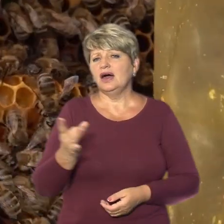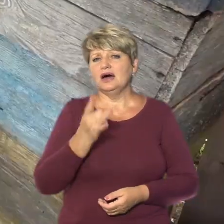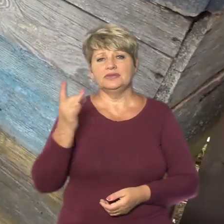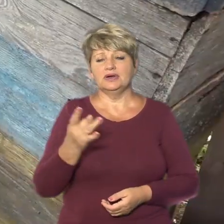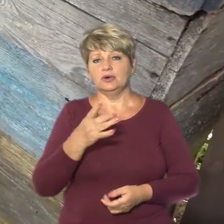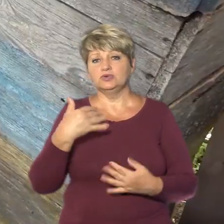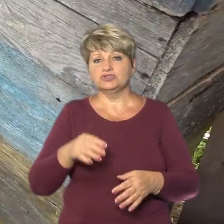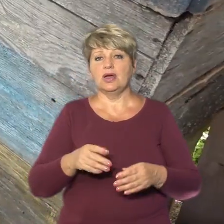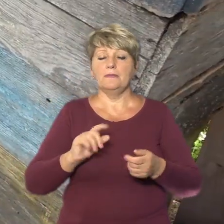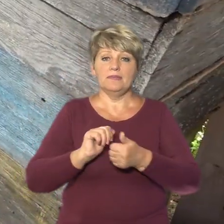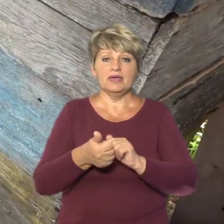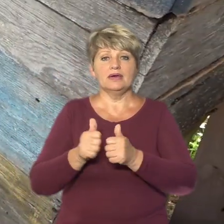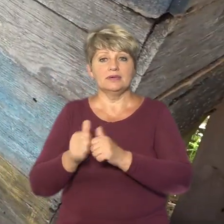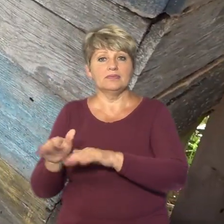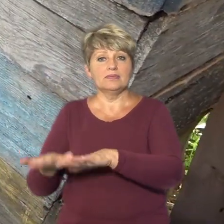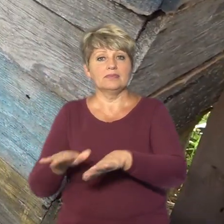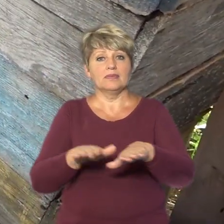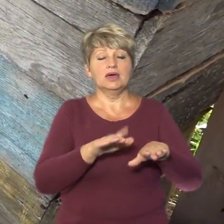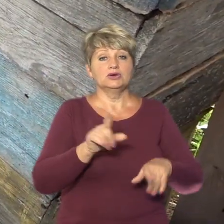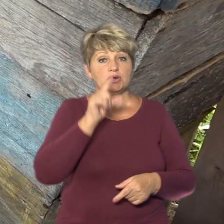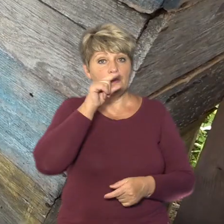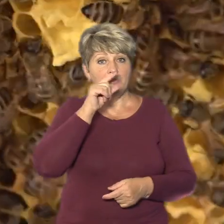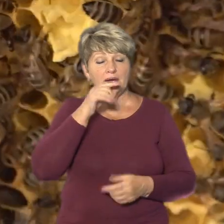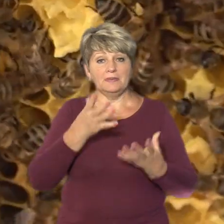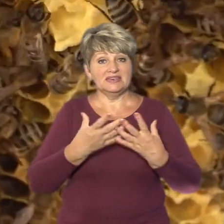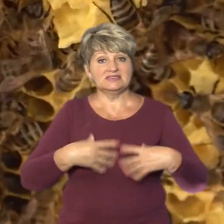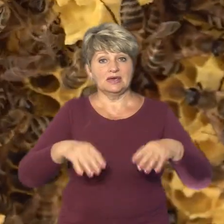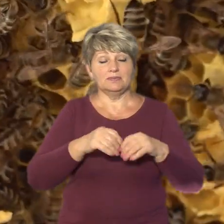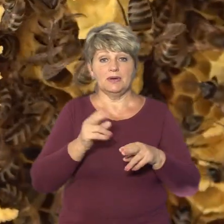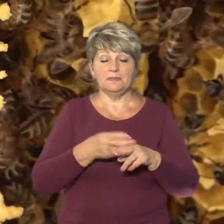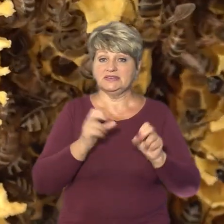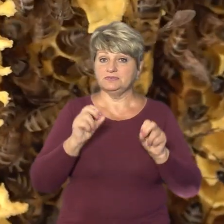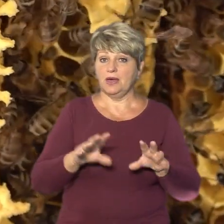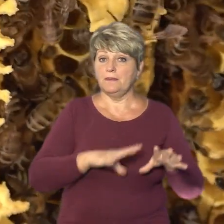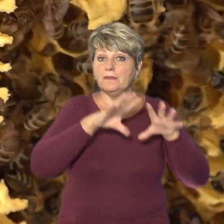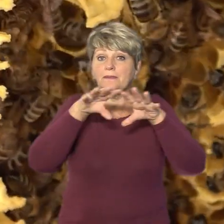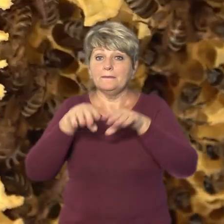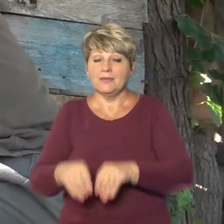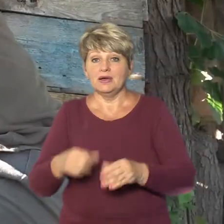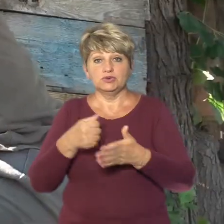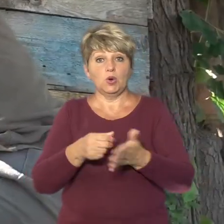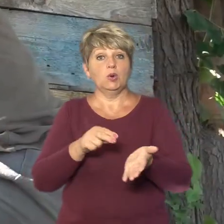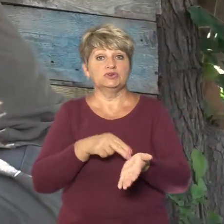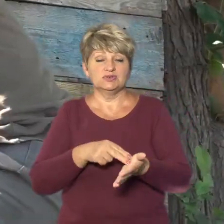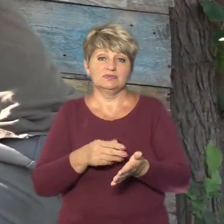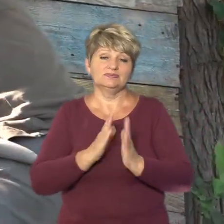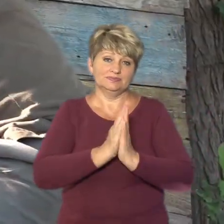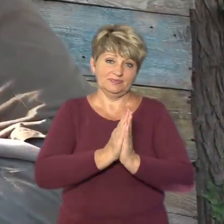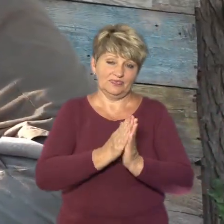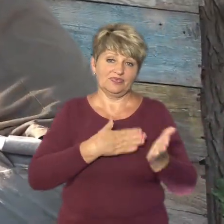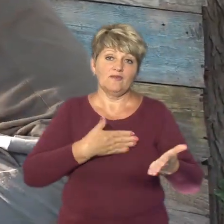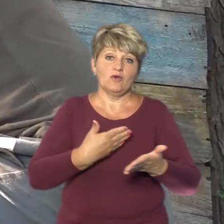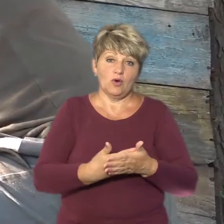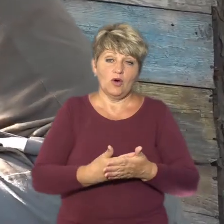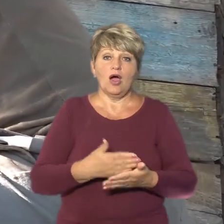фронтову локацію. А щоб бджоли на сімейство безпечно втрапило до Черкас, залучив волонтерів. Волонтери просто привозили